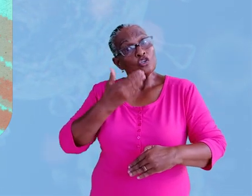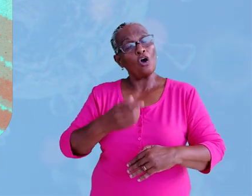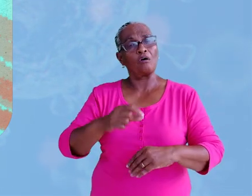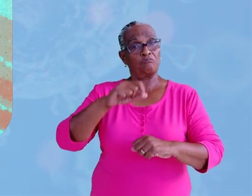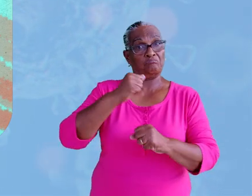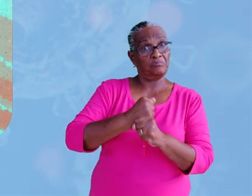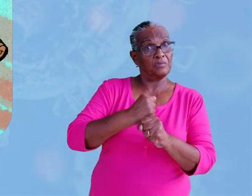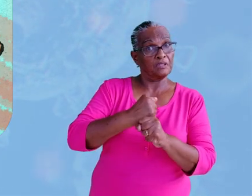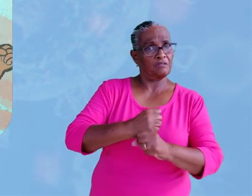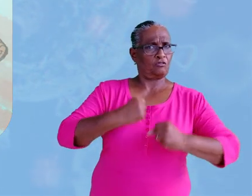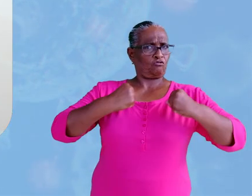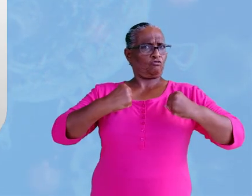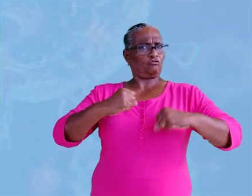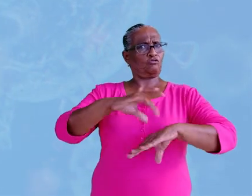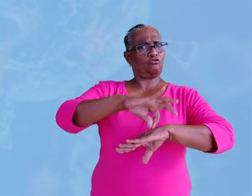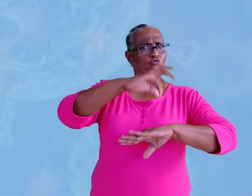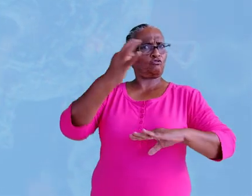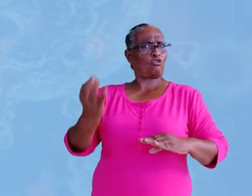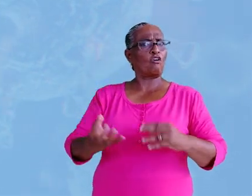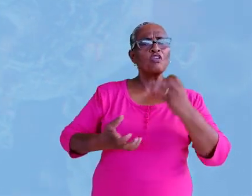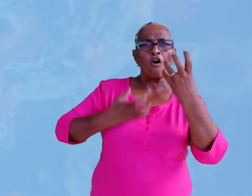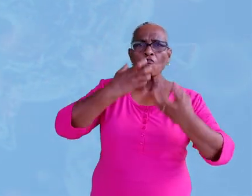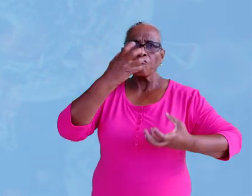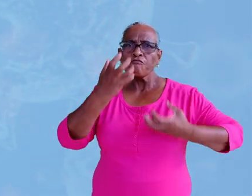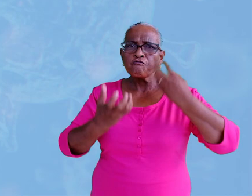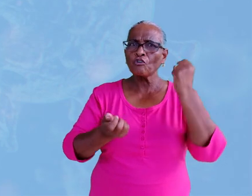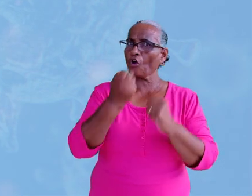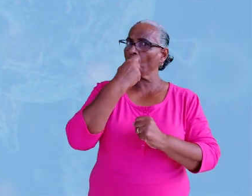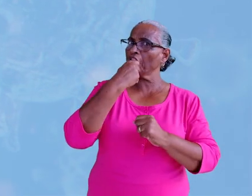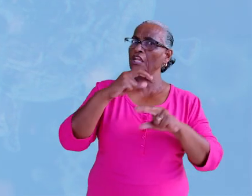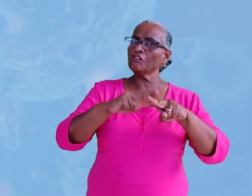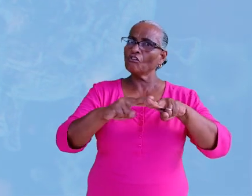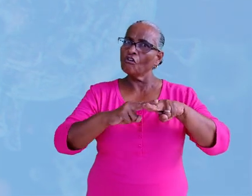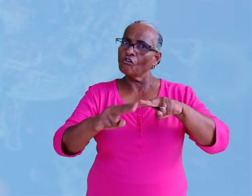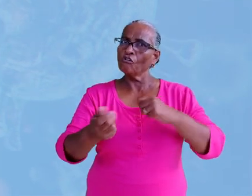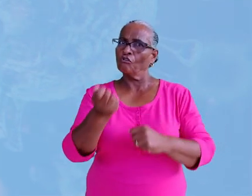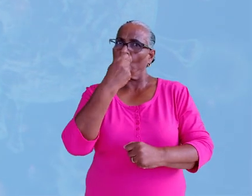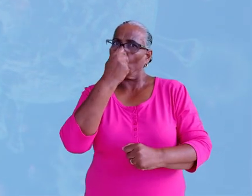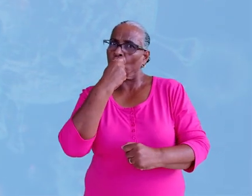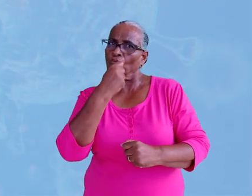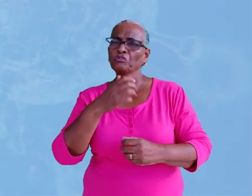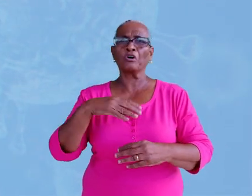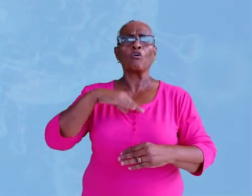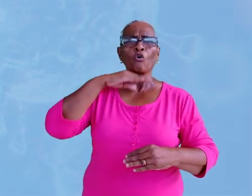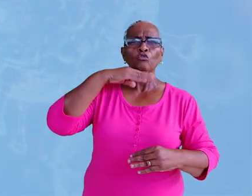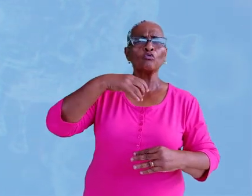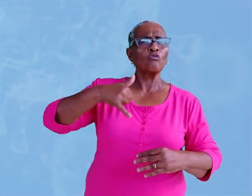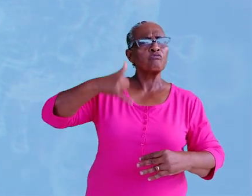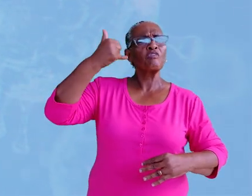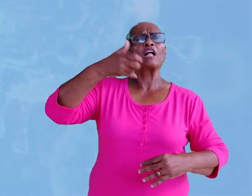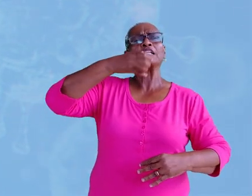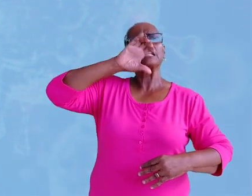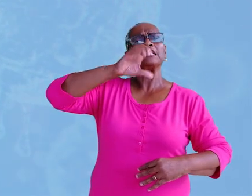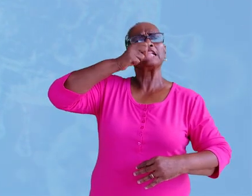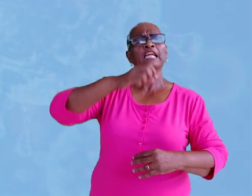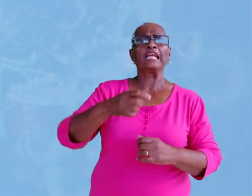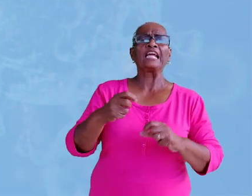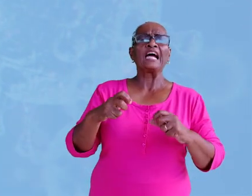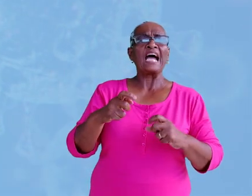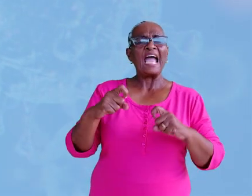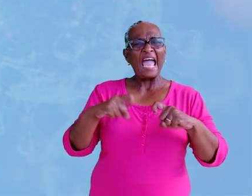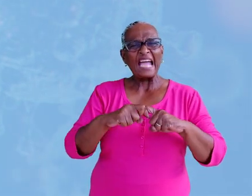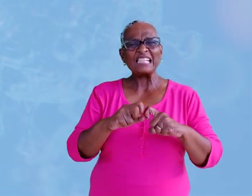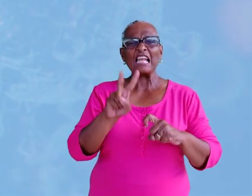dus aansterken door veel fruit en groenten te eten, genoeg te drinken, extra